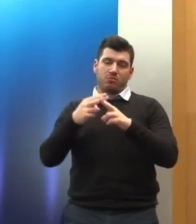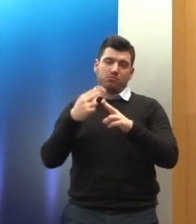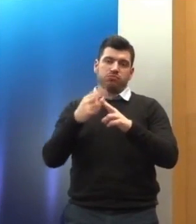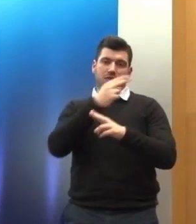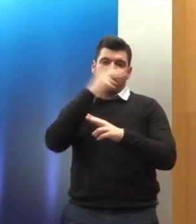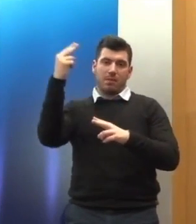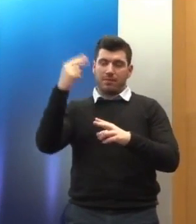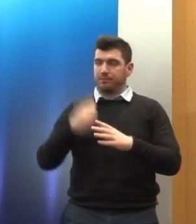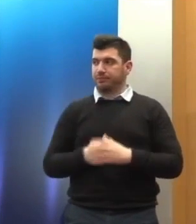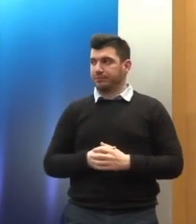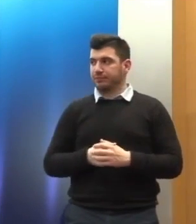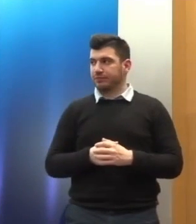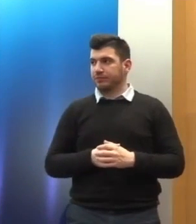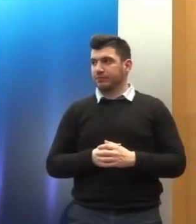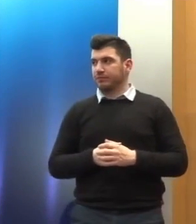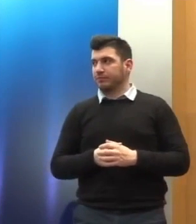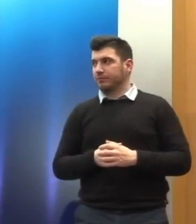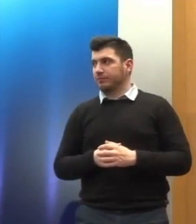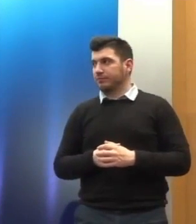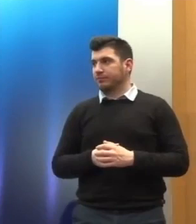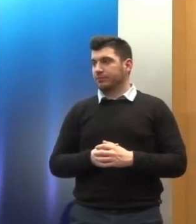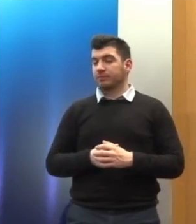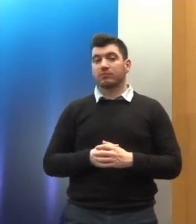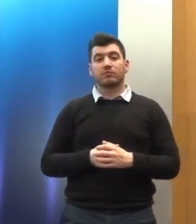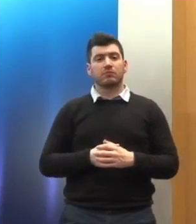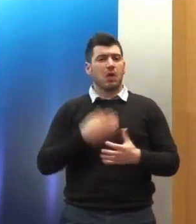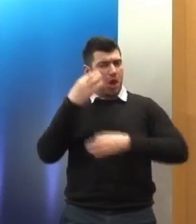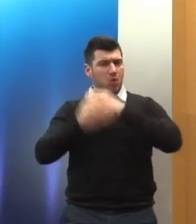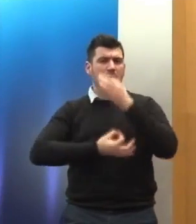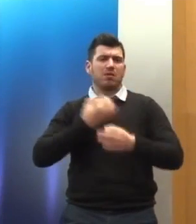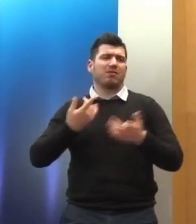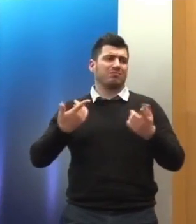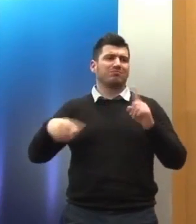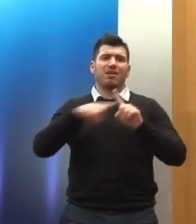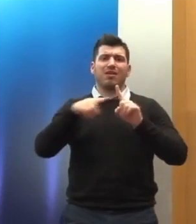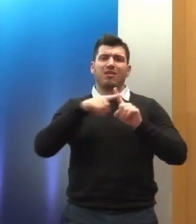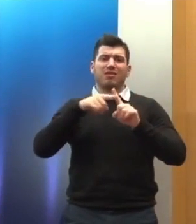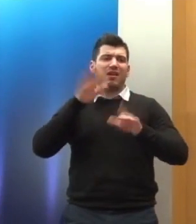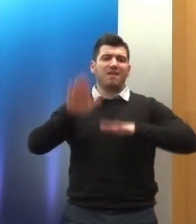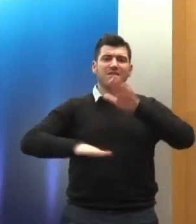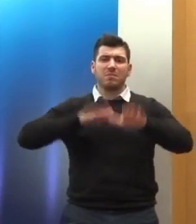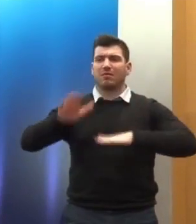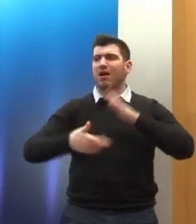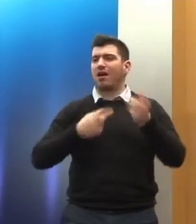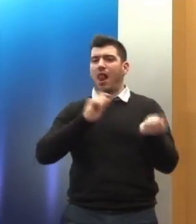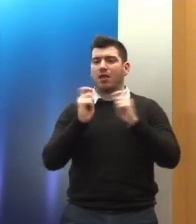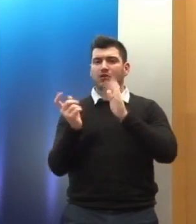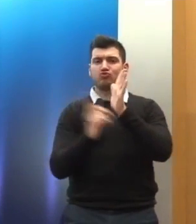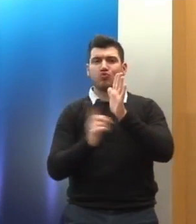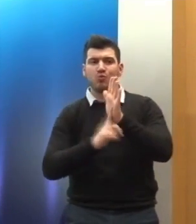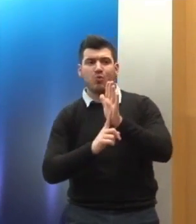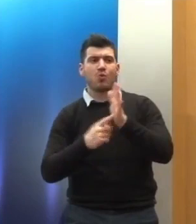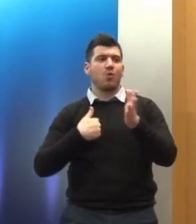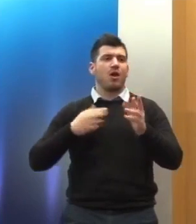Έχουν αναφερθεί σήμερα, γι' αυτό και δεν θα επαναλάβω, τα θετικά βήματα που έγιναν το τελευταίο διάστημα. Και σε επίπεδο νομοθετικό, στον ποινικό κώδικα, στην